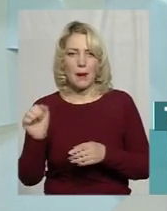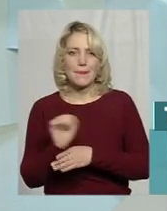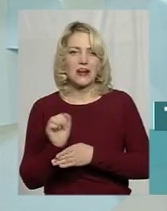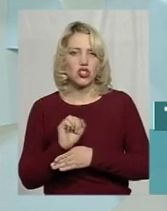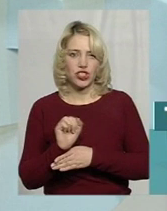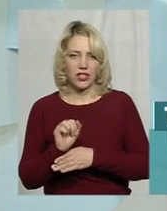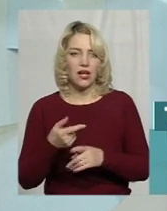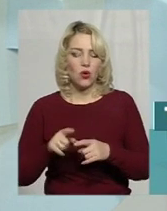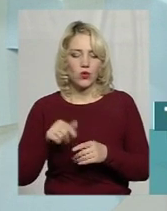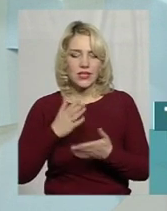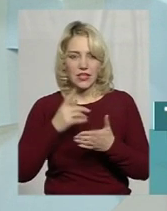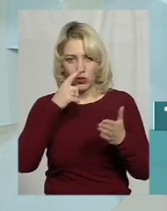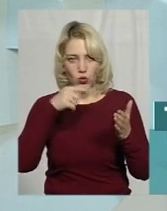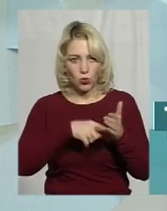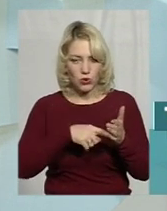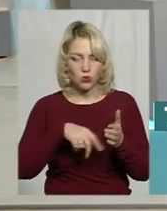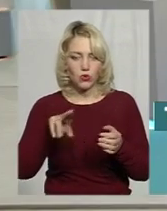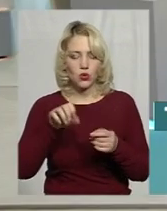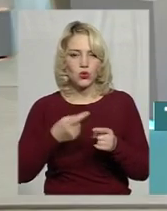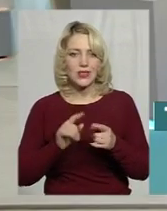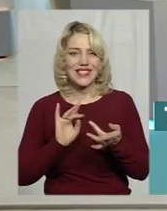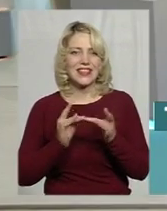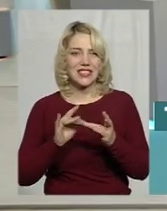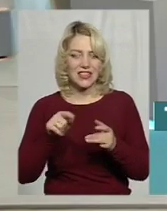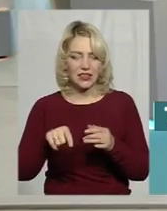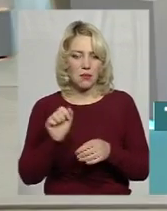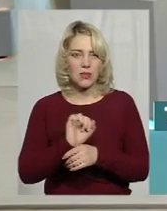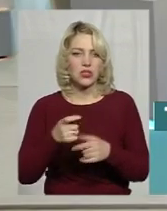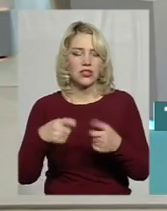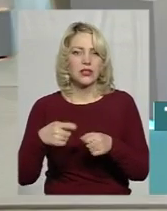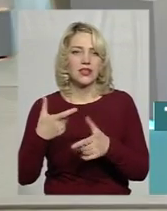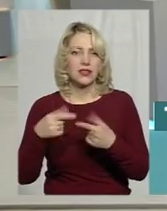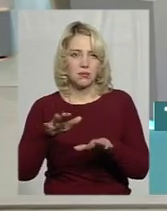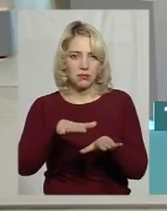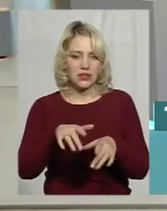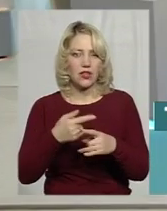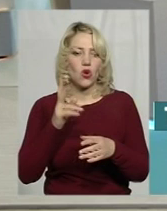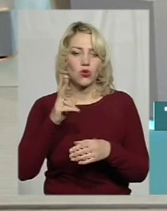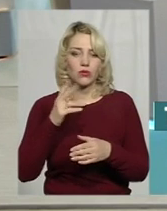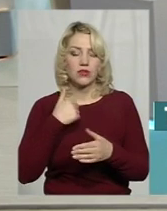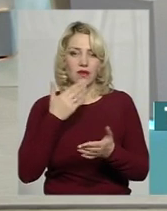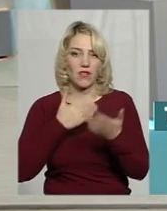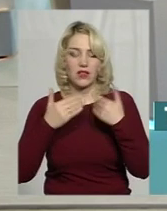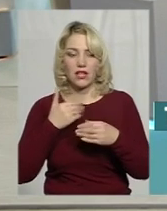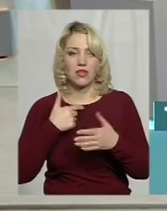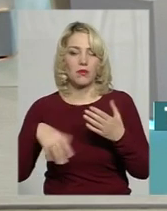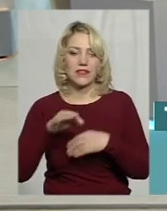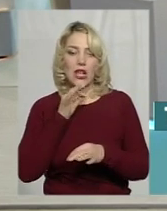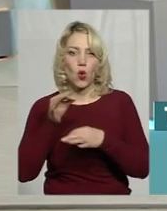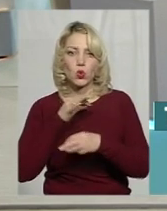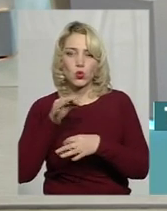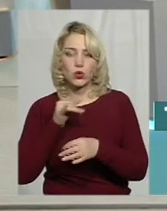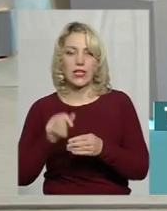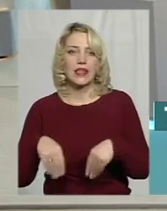У нас є доступ до цього «швакенет». І ми всіх, хто до нас звертається, повірте, що всіх, хто до нас звертається, ми всіх і консультуємо, і надаємо